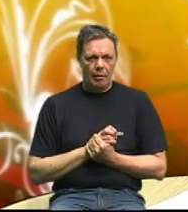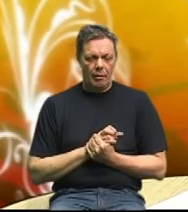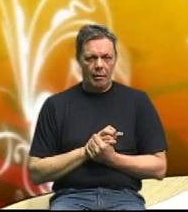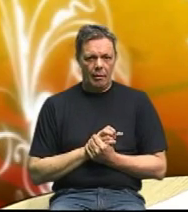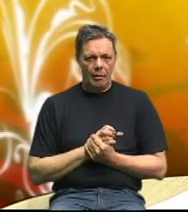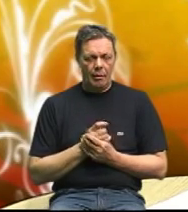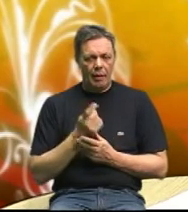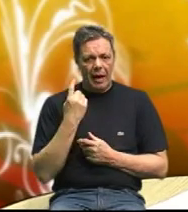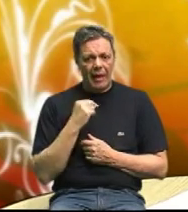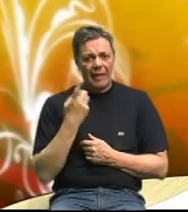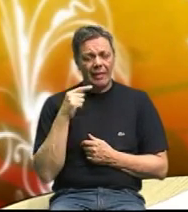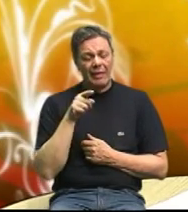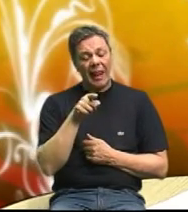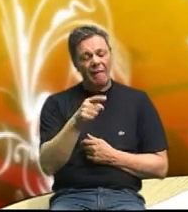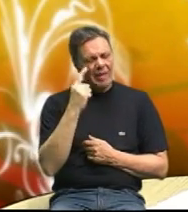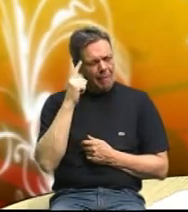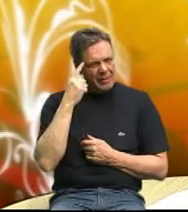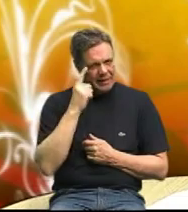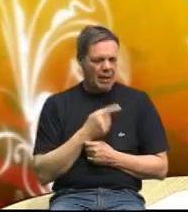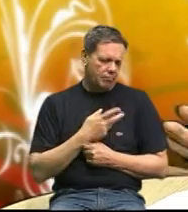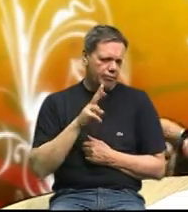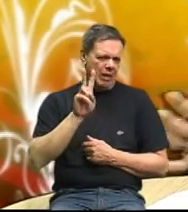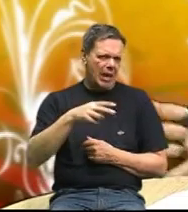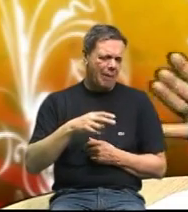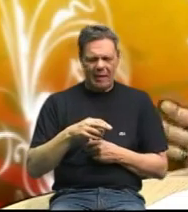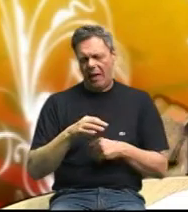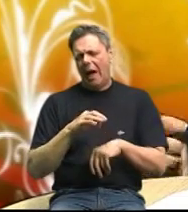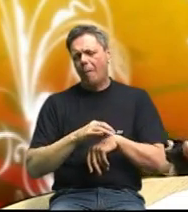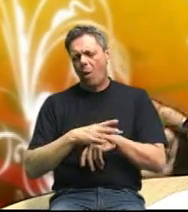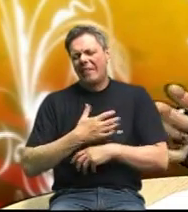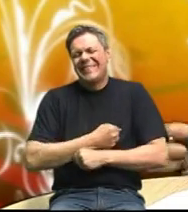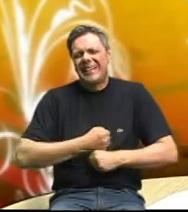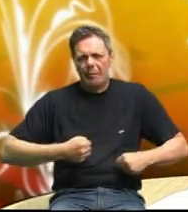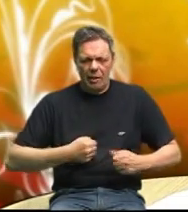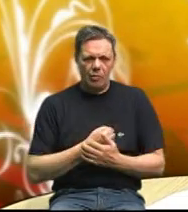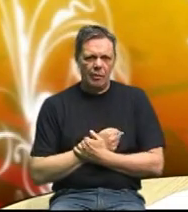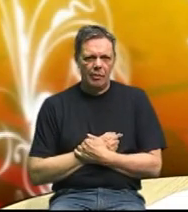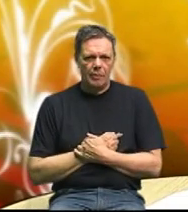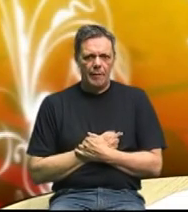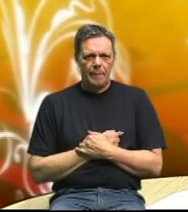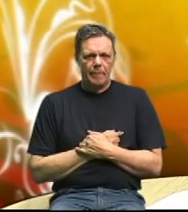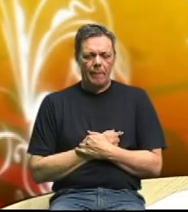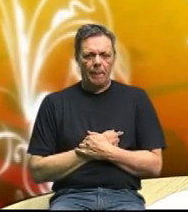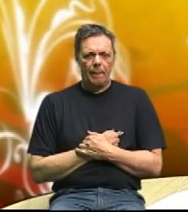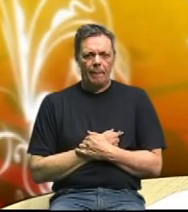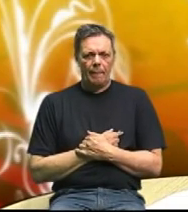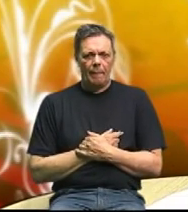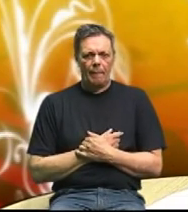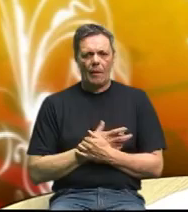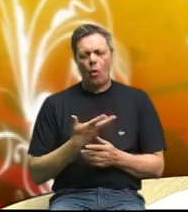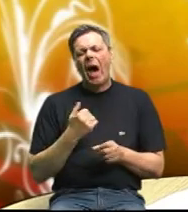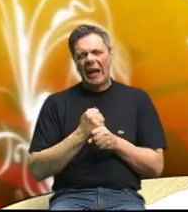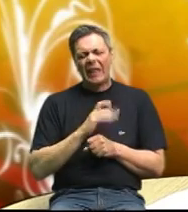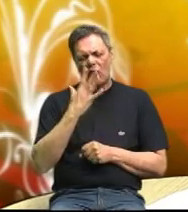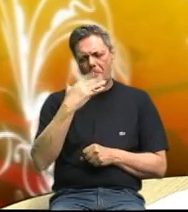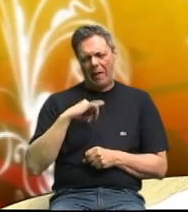Ali je li vi mislite vi ste otvorili ambulantu za debljinu ajmo joj tako nazvati ambulantu za debljinu koja funkcionira već pet